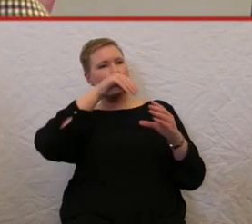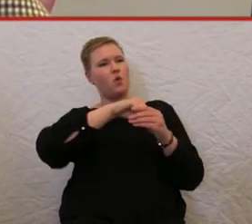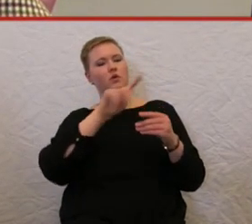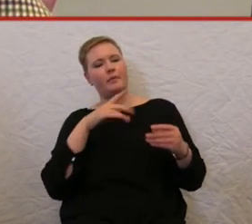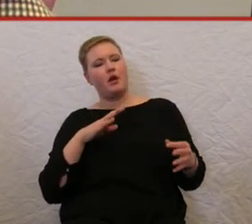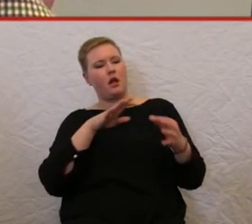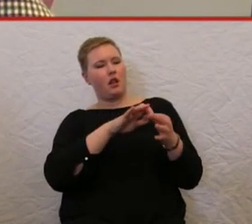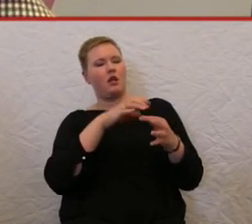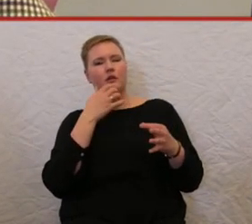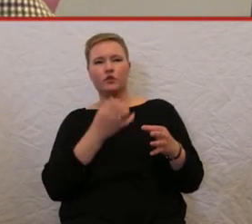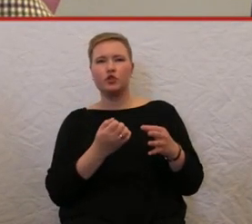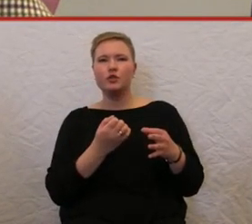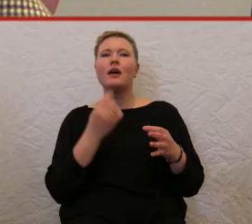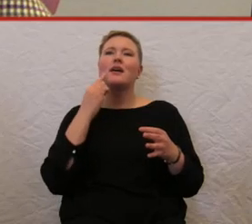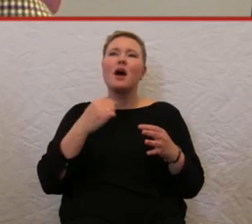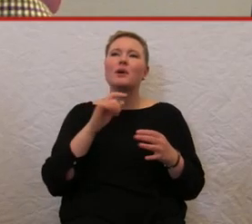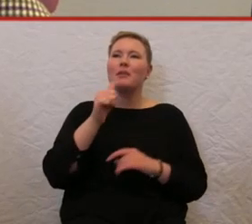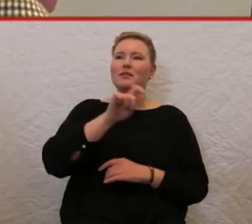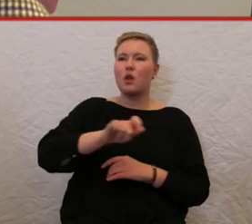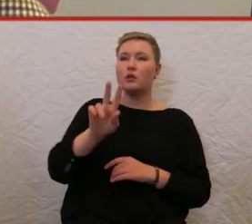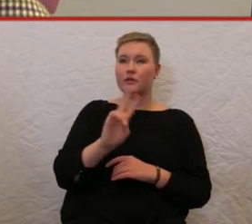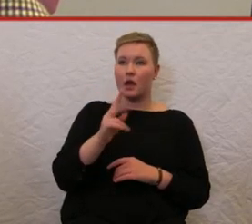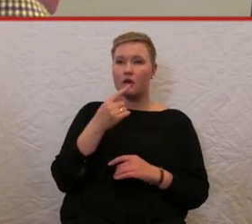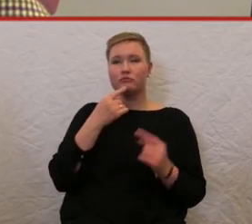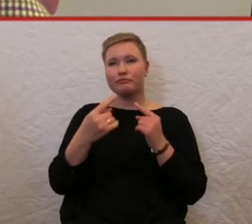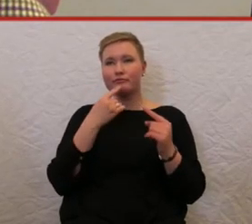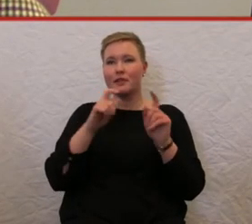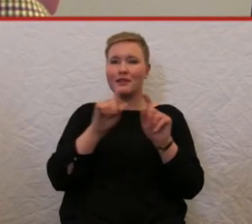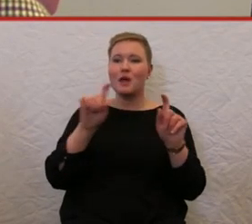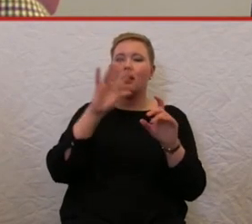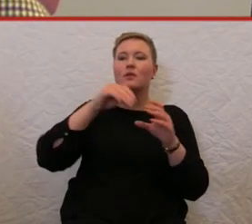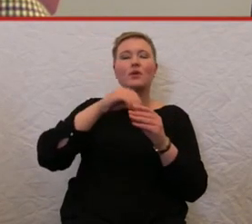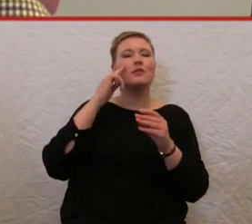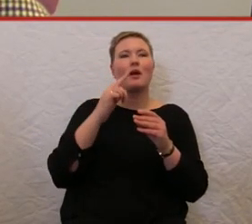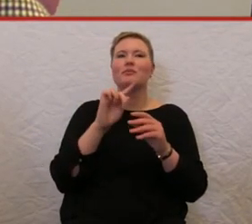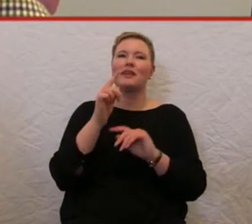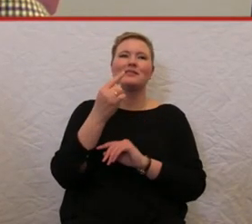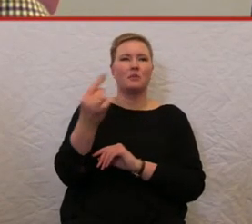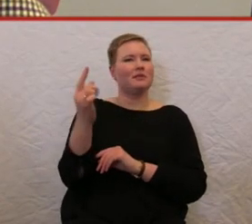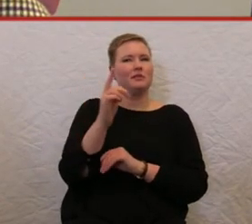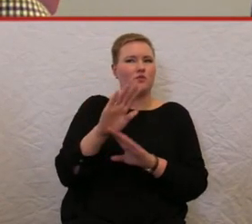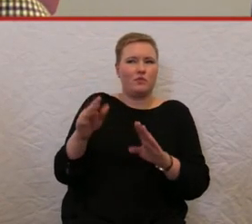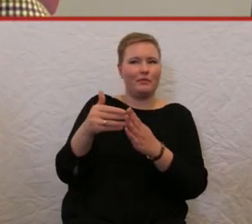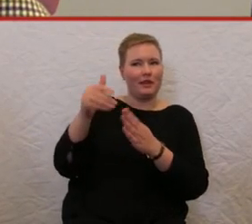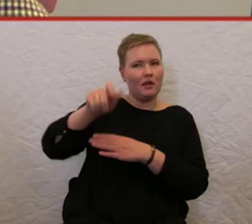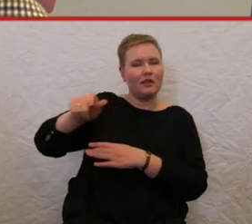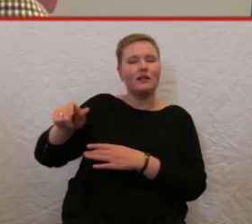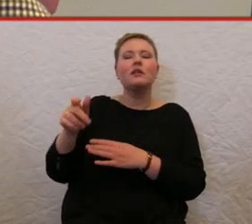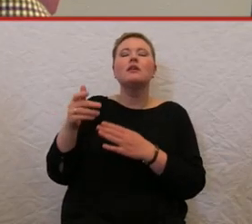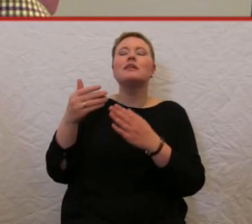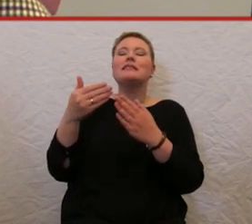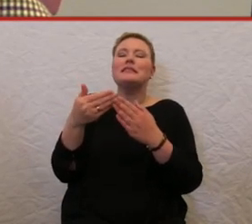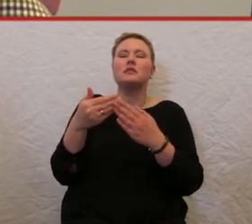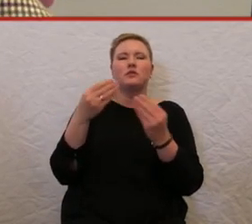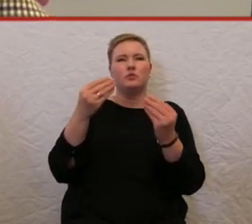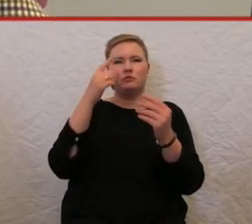Ich glaube auch, dass die meisten Leute, die über Inklusion sprechen, meistens nichtbehinderte Menschen, gar nicht wissen, was dieses